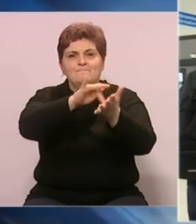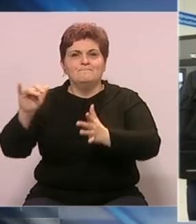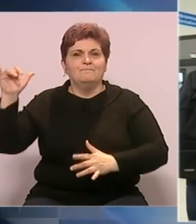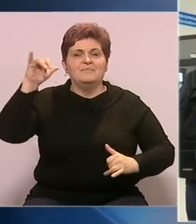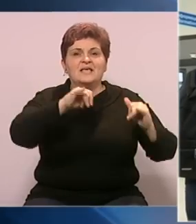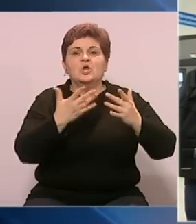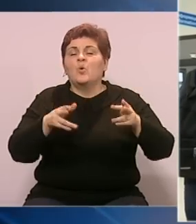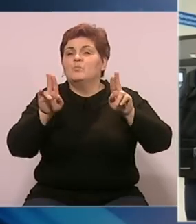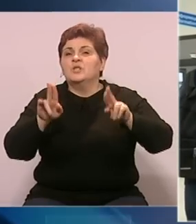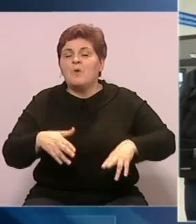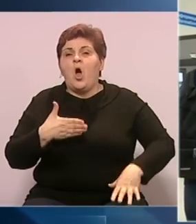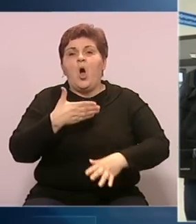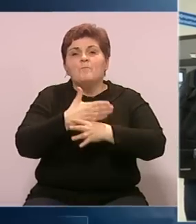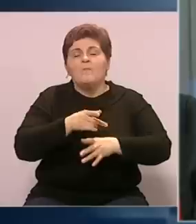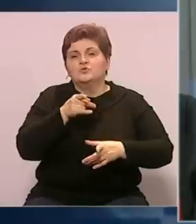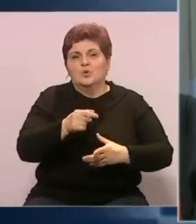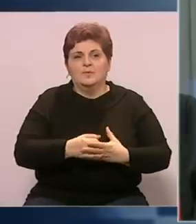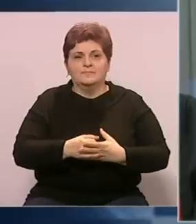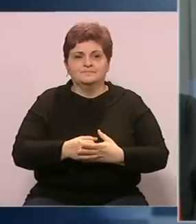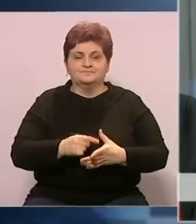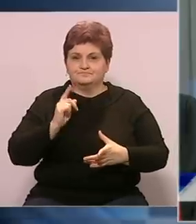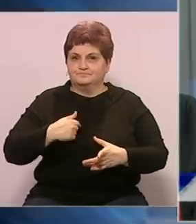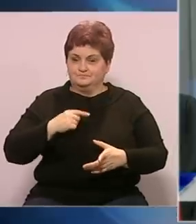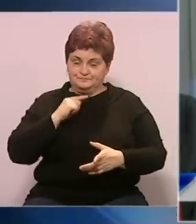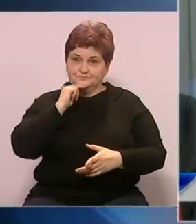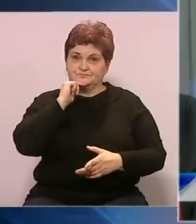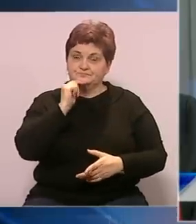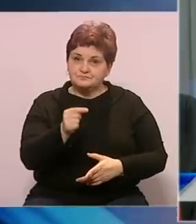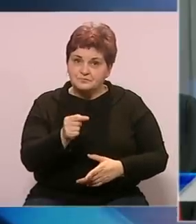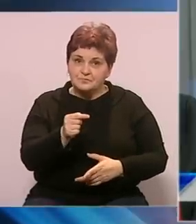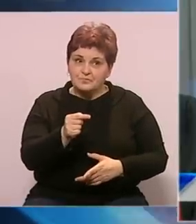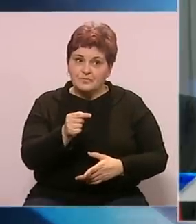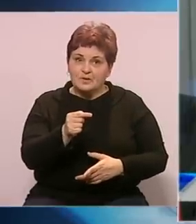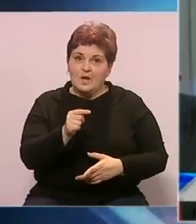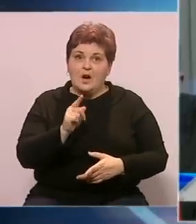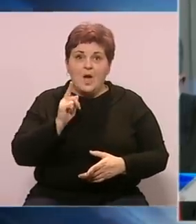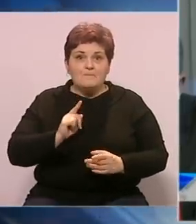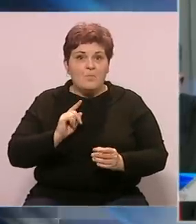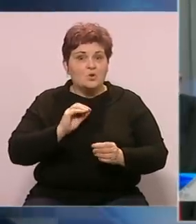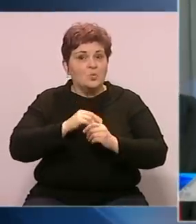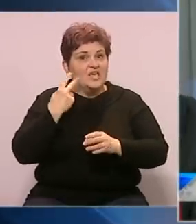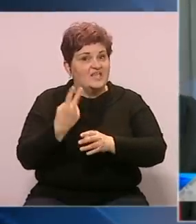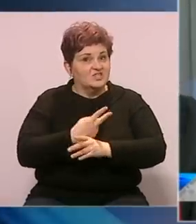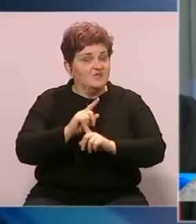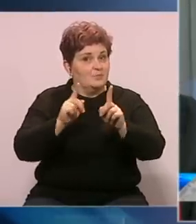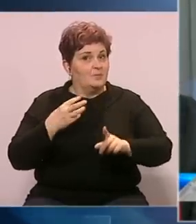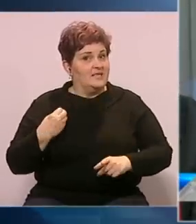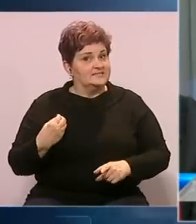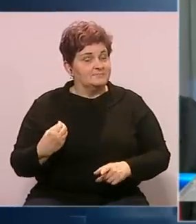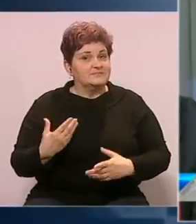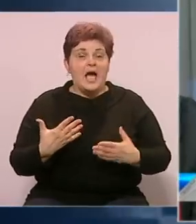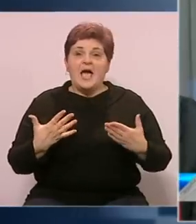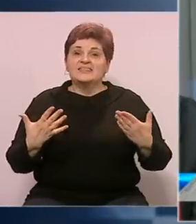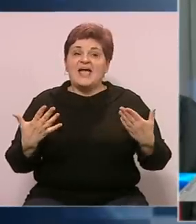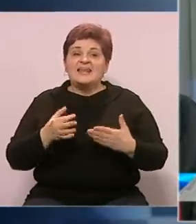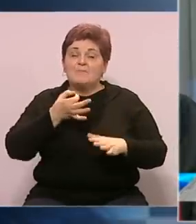Koliko budu mogli, pomoći će u tome. Moram da kažem da bi moralo da se uključi i država i Republika Srpska, da neki